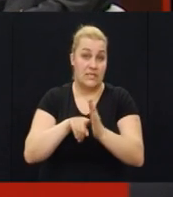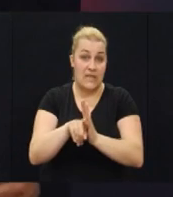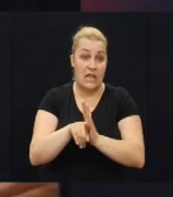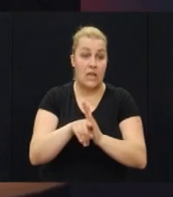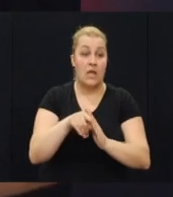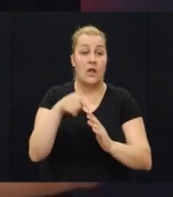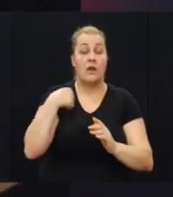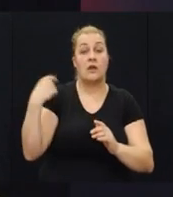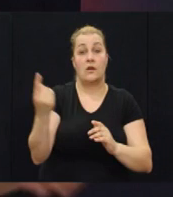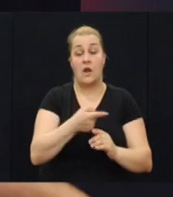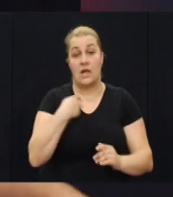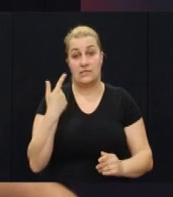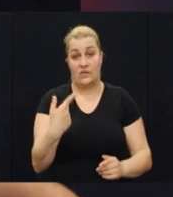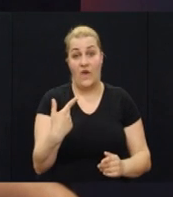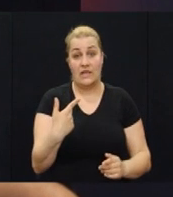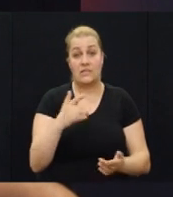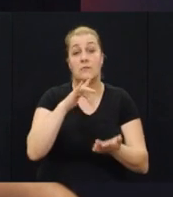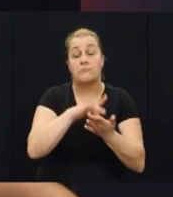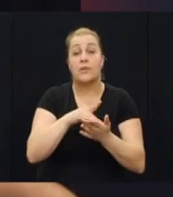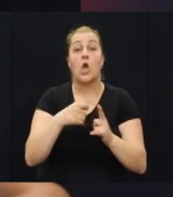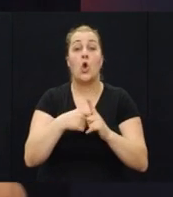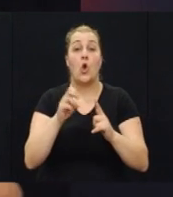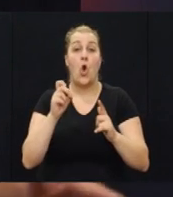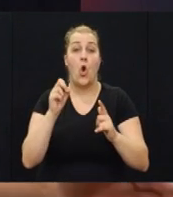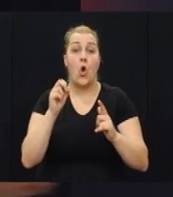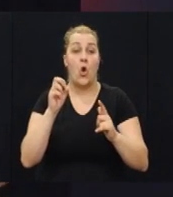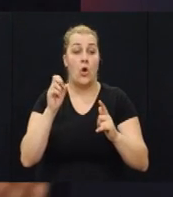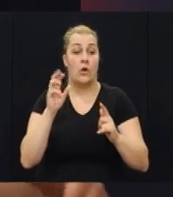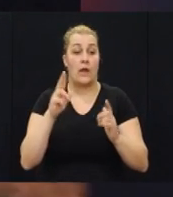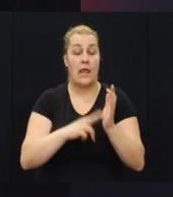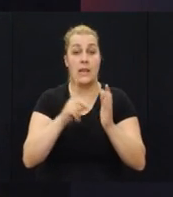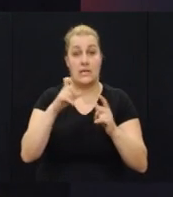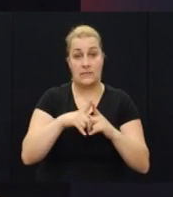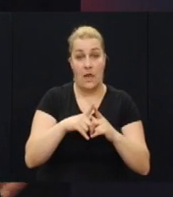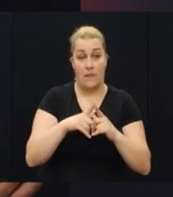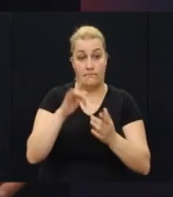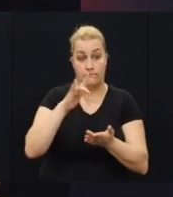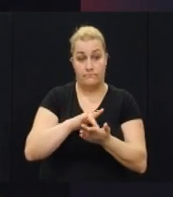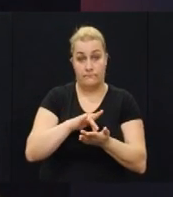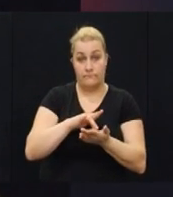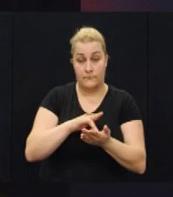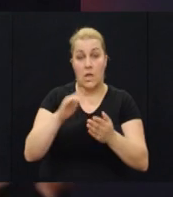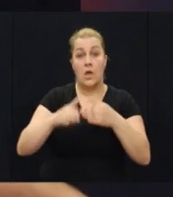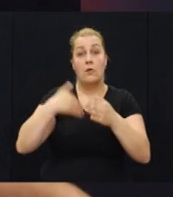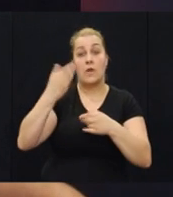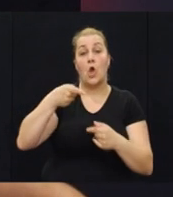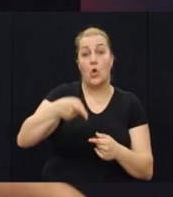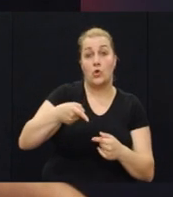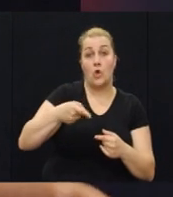mog pravca nas 20 korenica da nakon toga odšli smo dalje